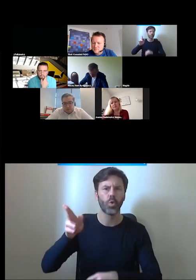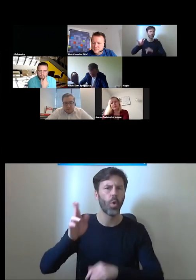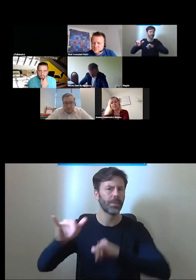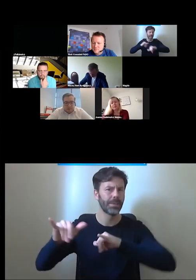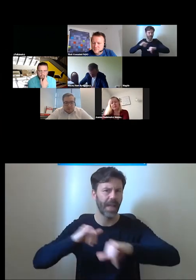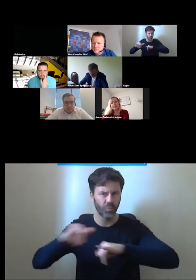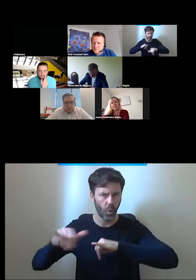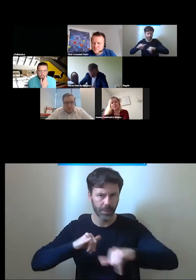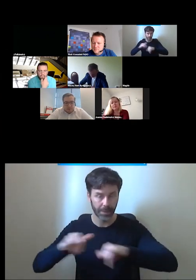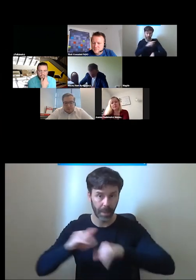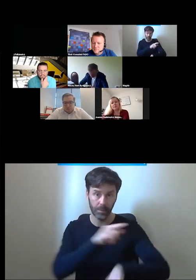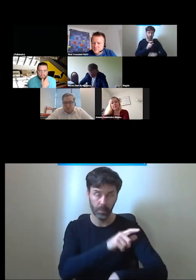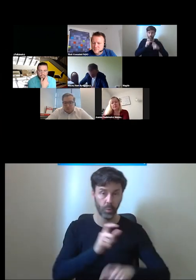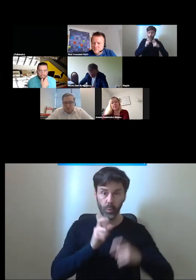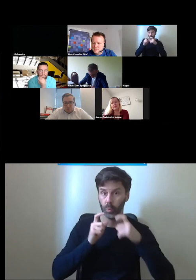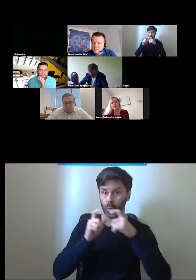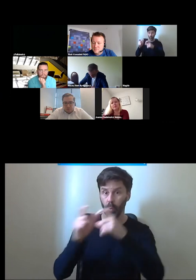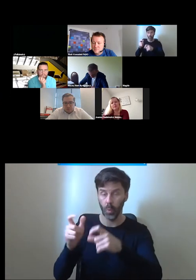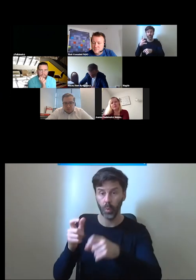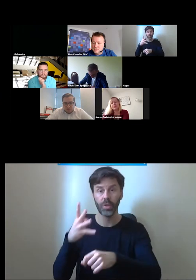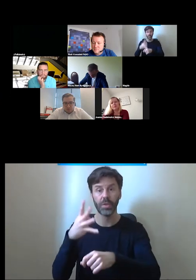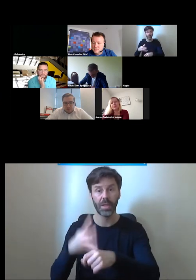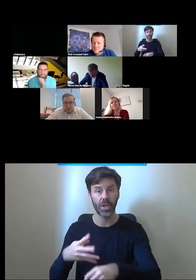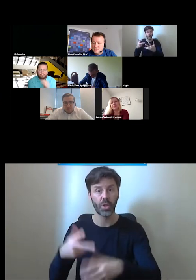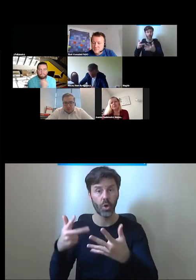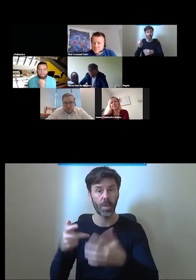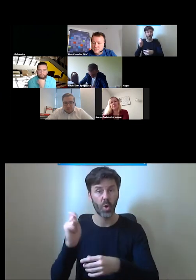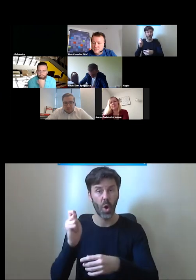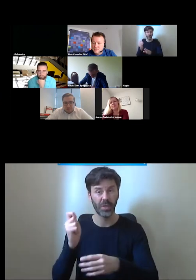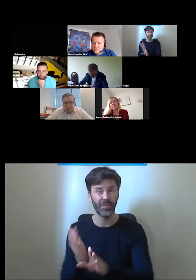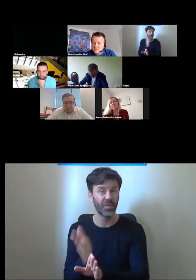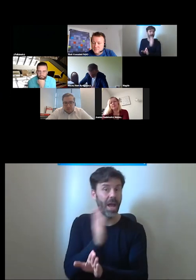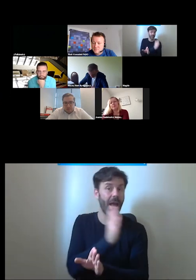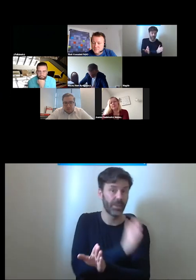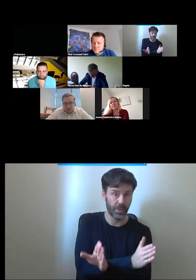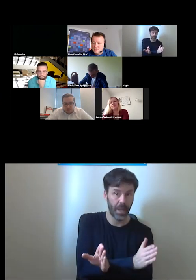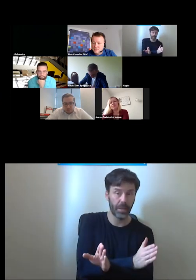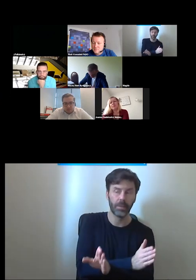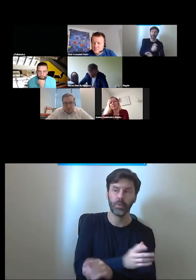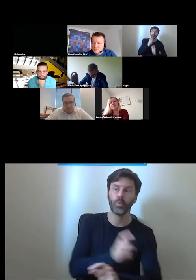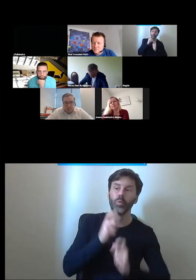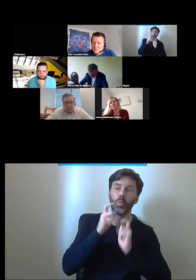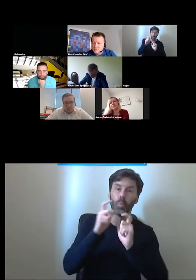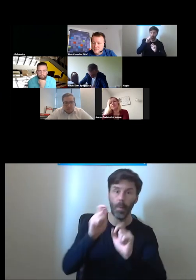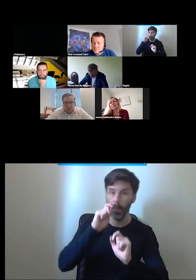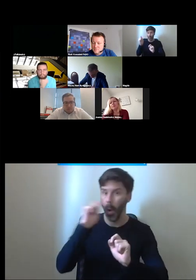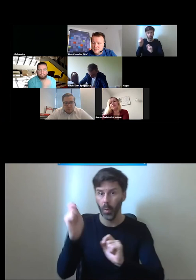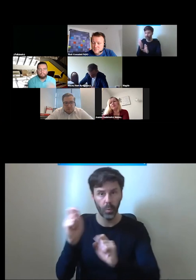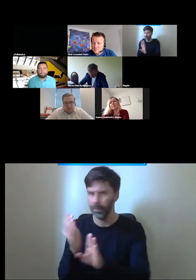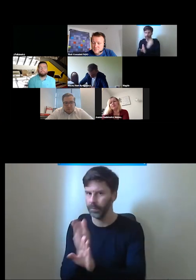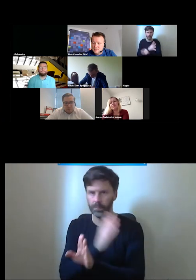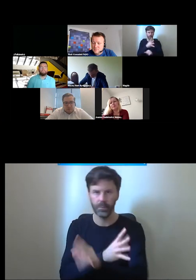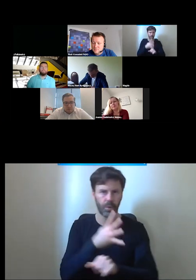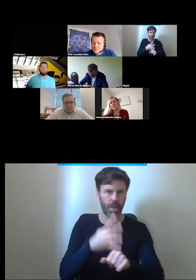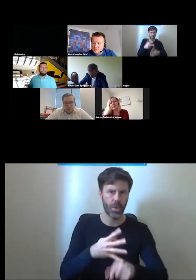infrastruktury przynajmniej na 48 godzin przed rozpoczęciem podróży i przepisy tego typu przepisy są